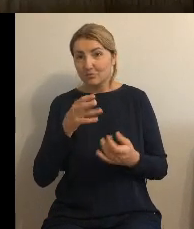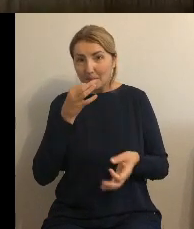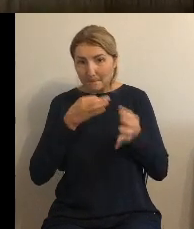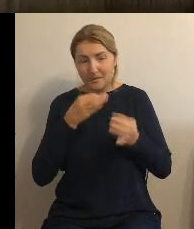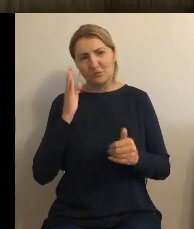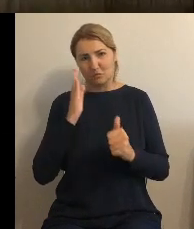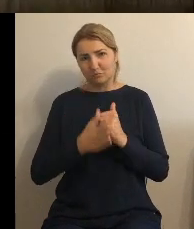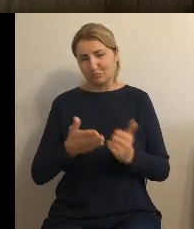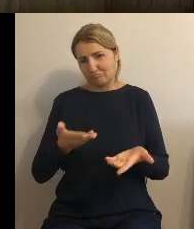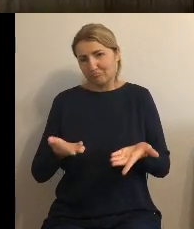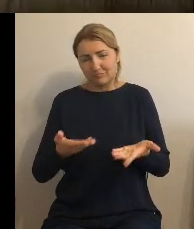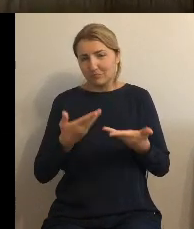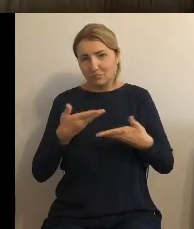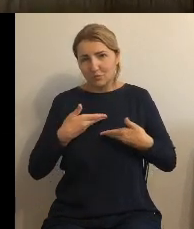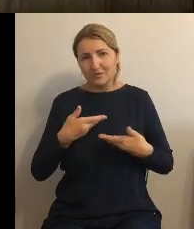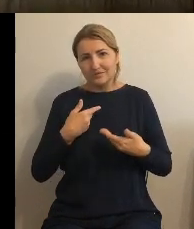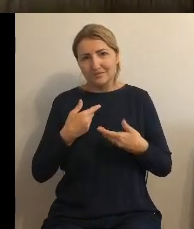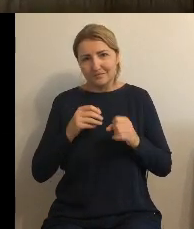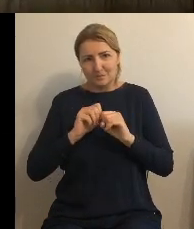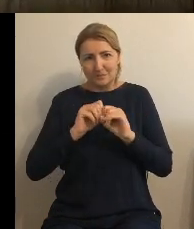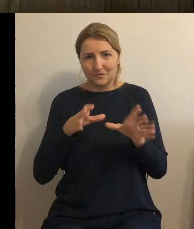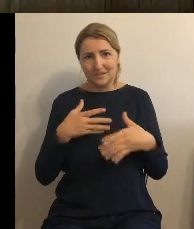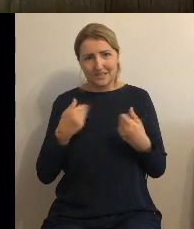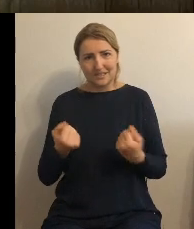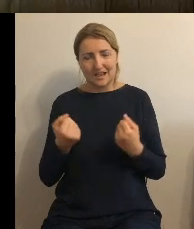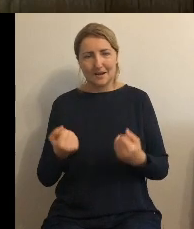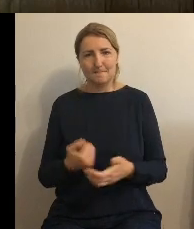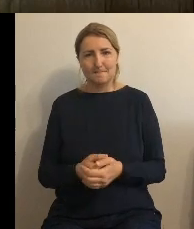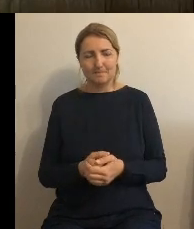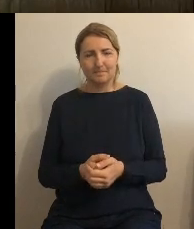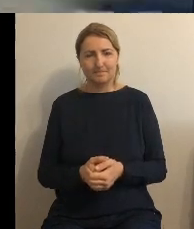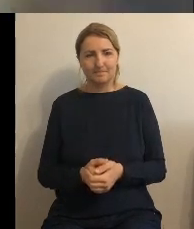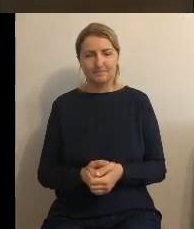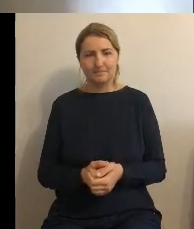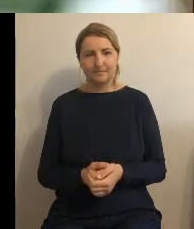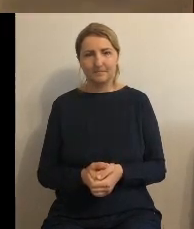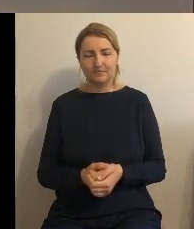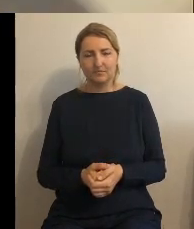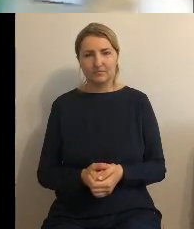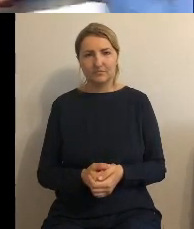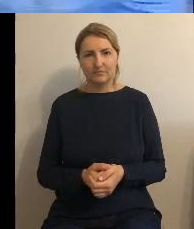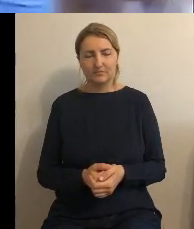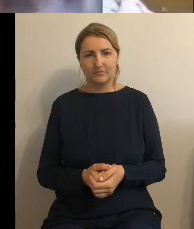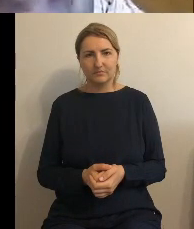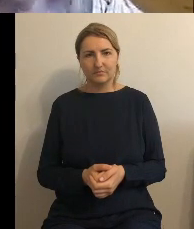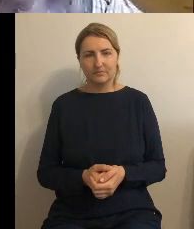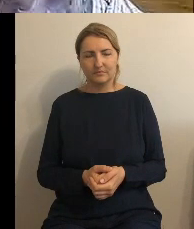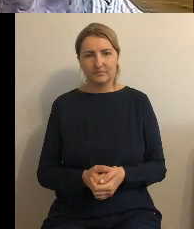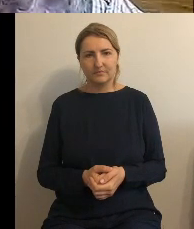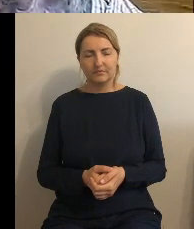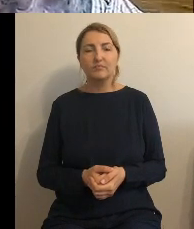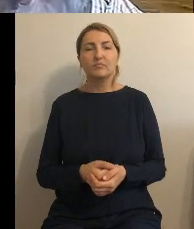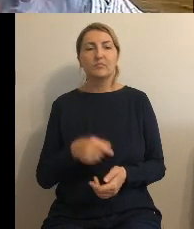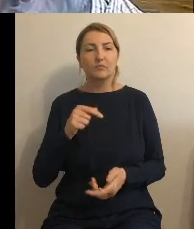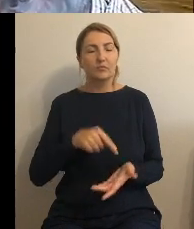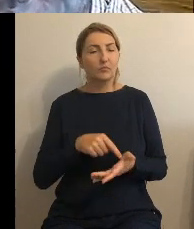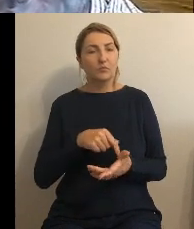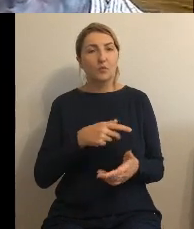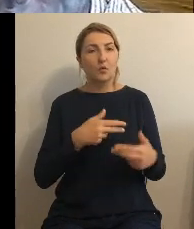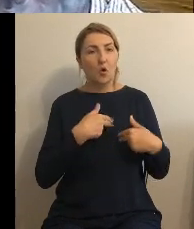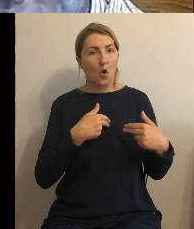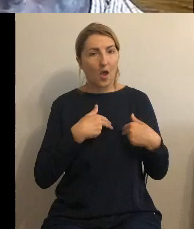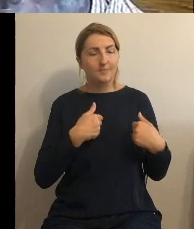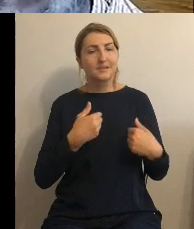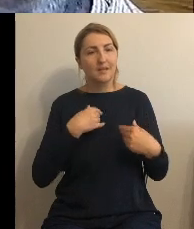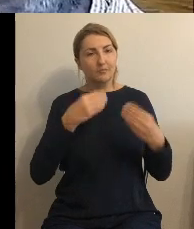dosyć udało mi się to zobrazować i tutaj jak na komisji tam było nas poinformowane że właśnie to